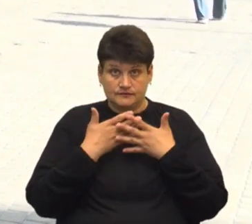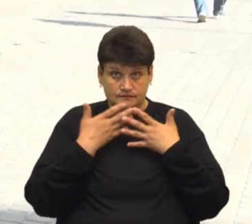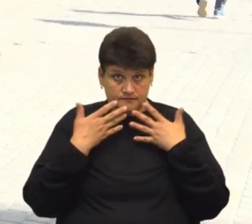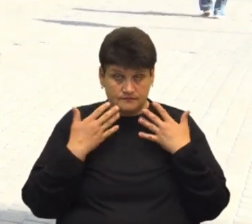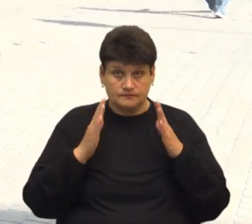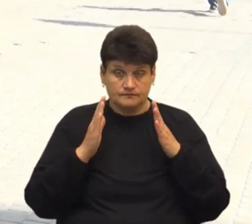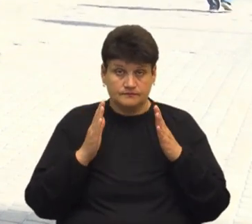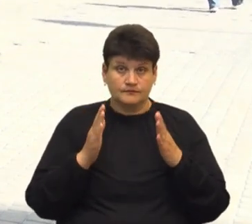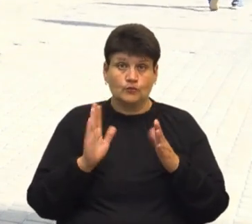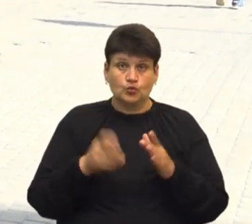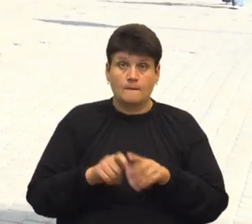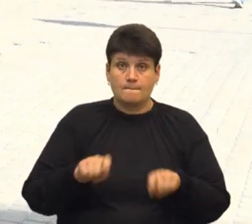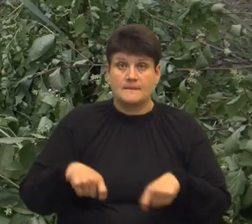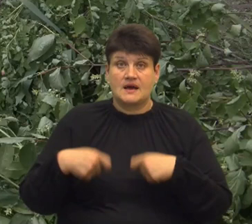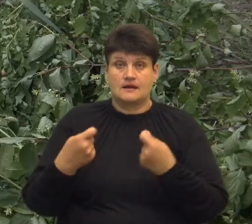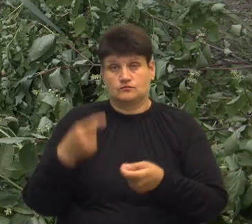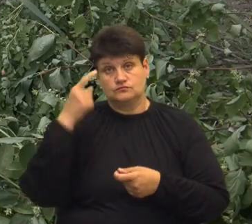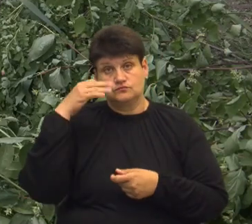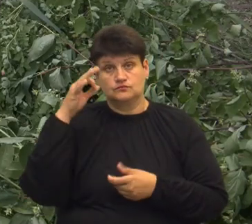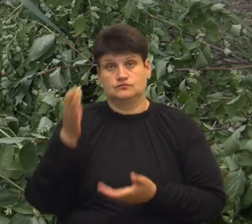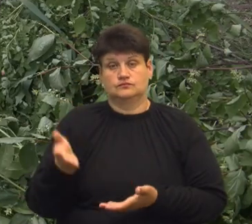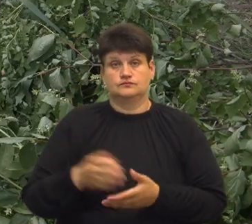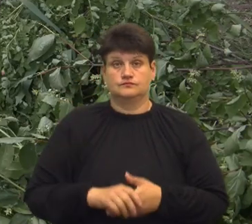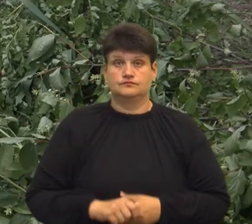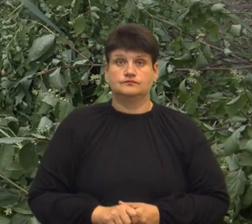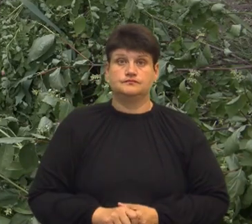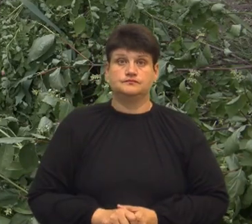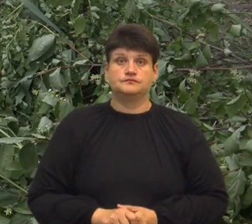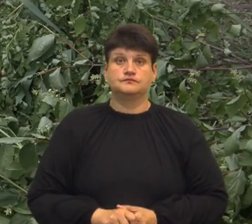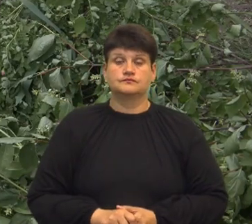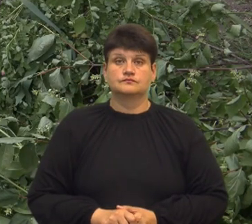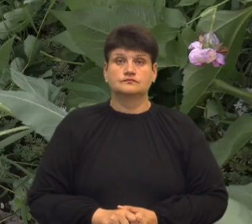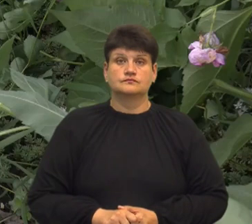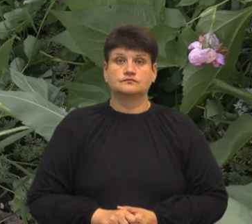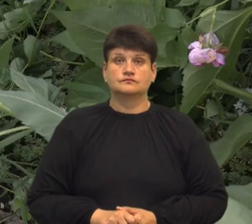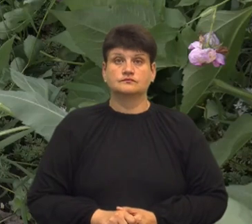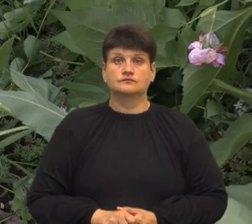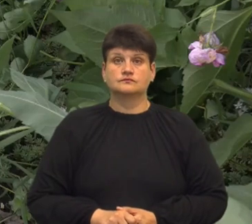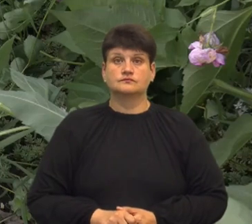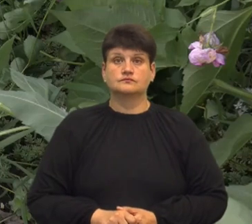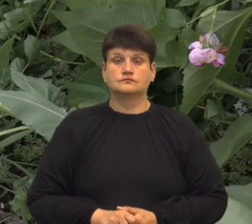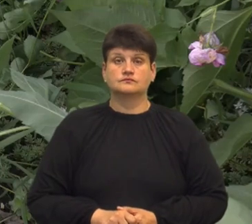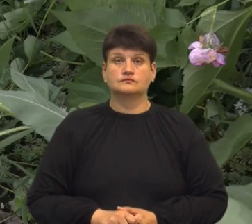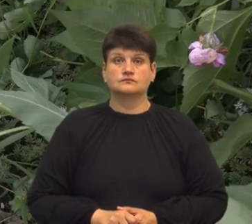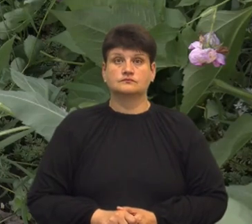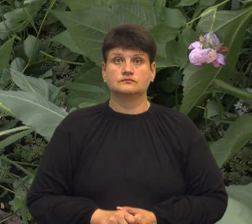зелені насаджень, будуть передані в правоохоронних органів. Любов Гадомська, Андрій Міц, Суспільне новини, Тернопіль.